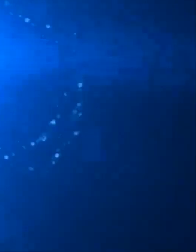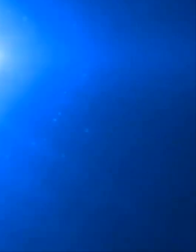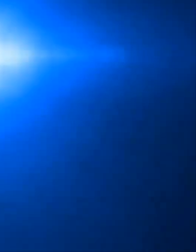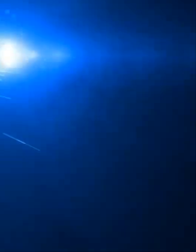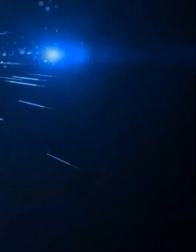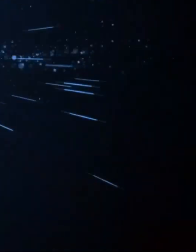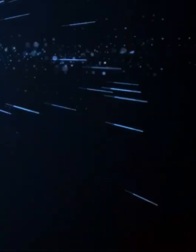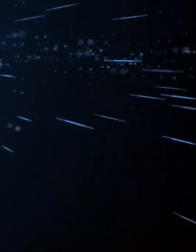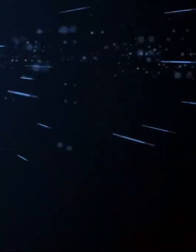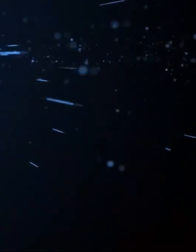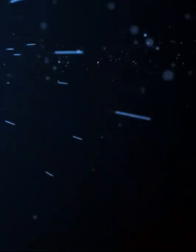Altyazı